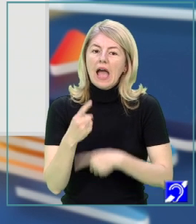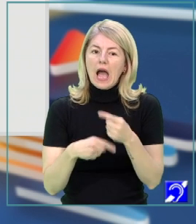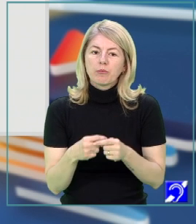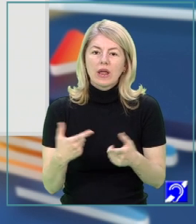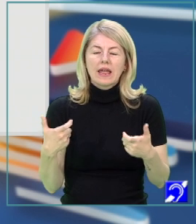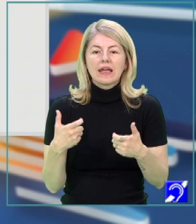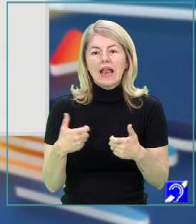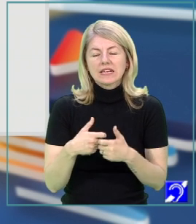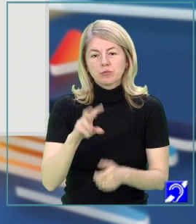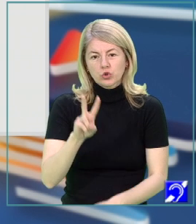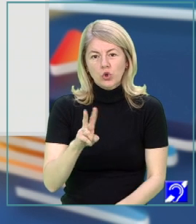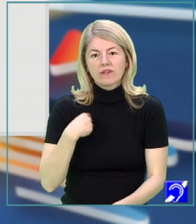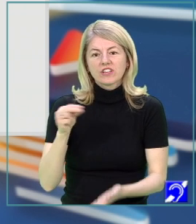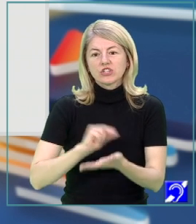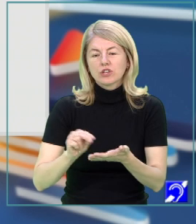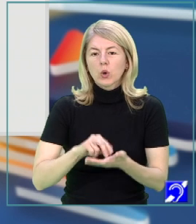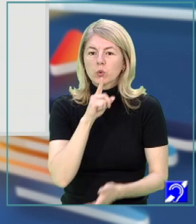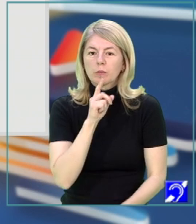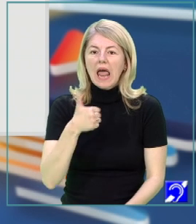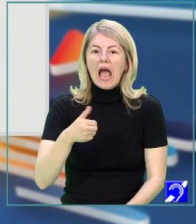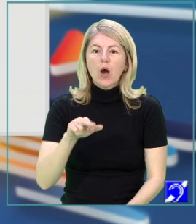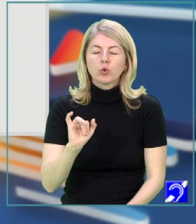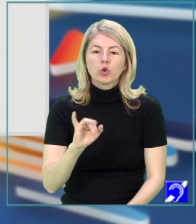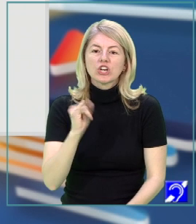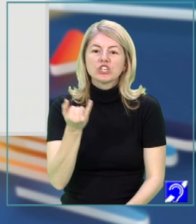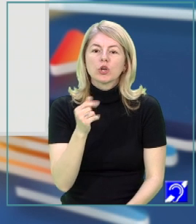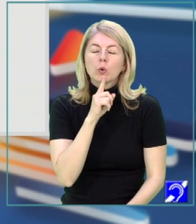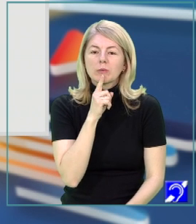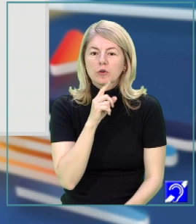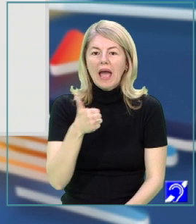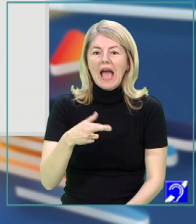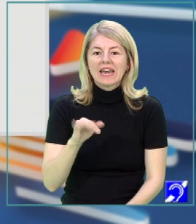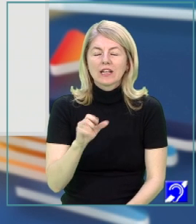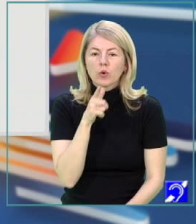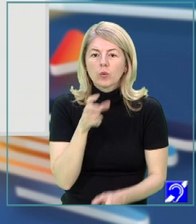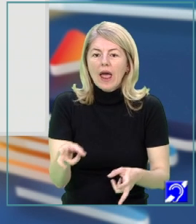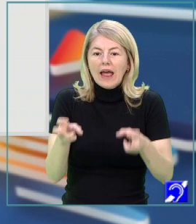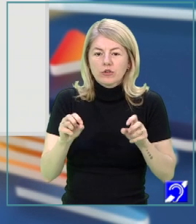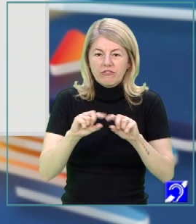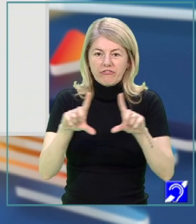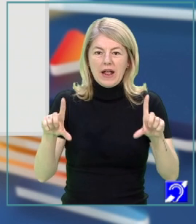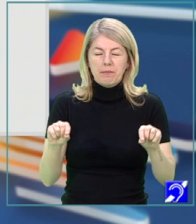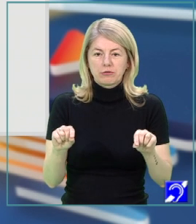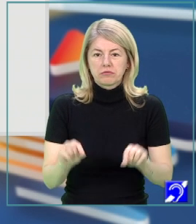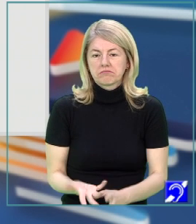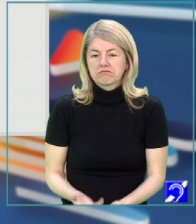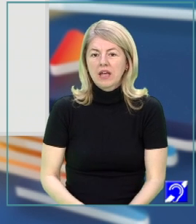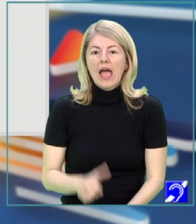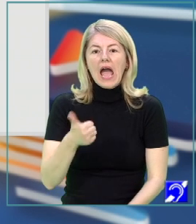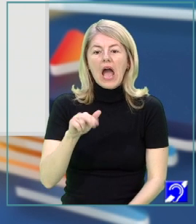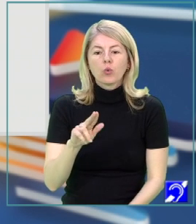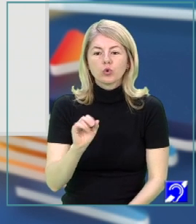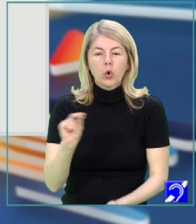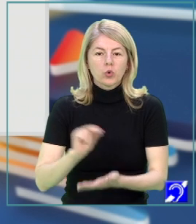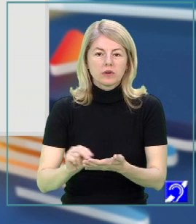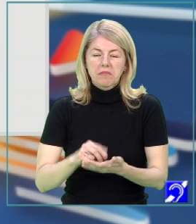exercițiul 2, vi se cere să scrieți numele autoarei și titlul articolului din care a fost extras fragmentul dat. Autoarea,